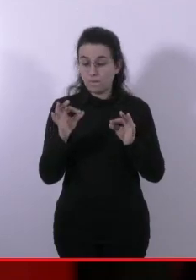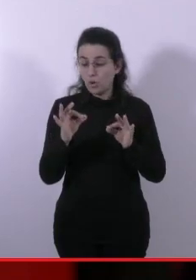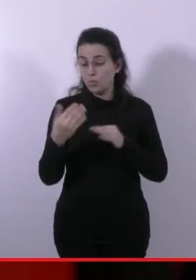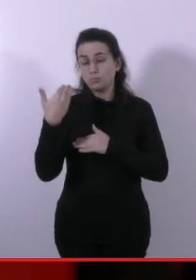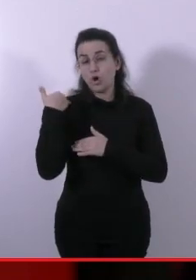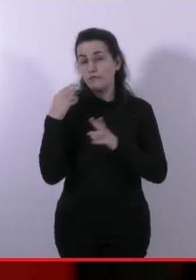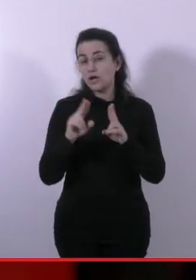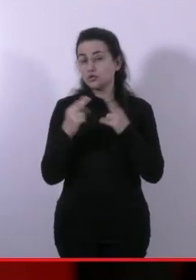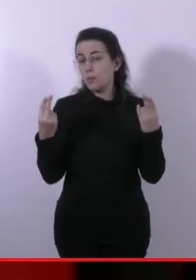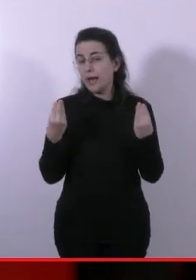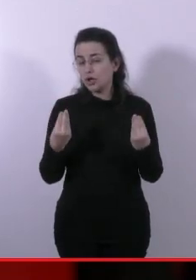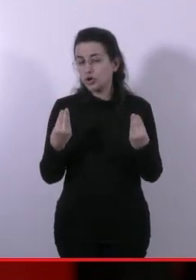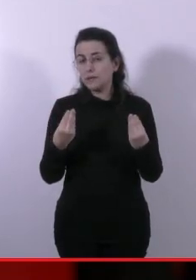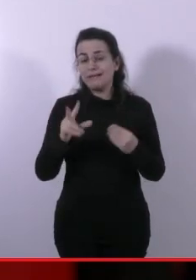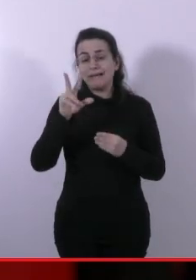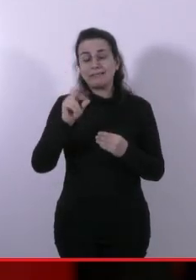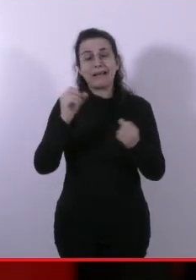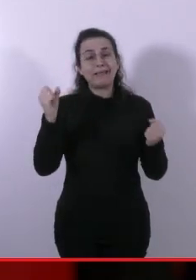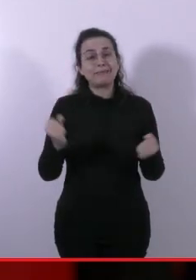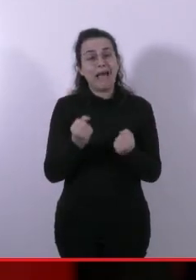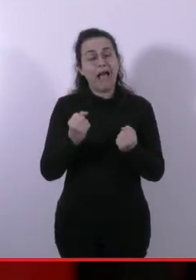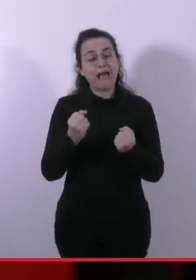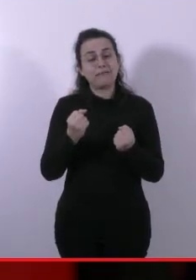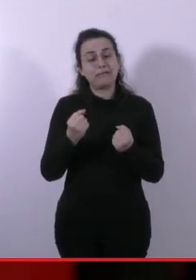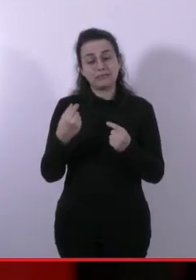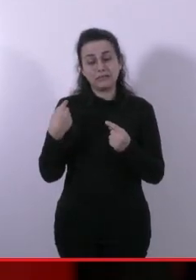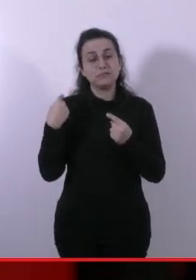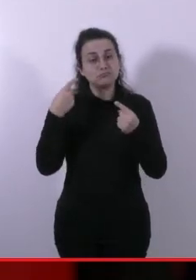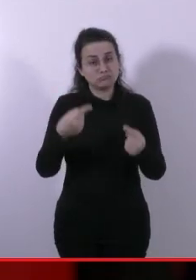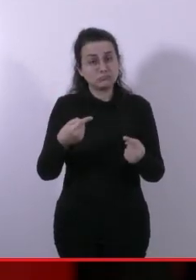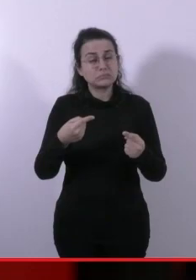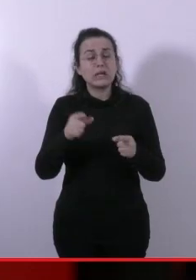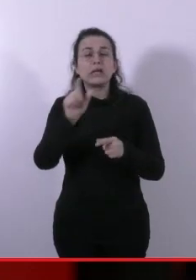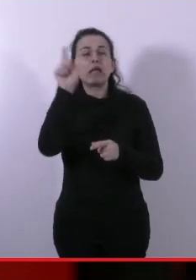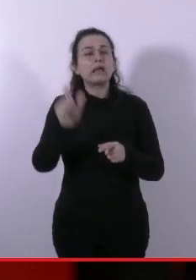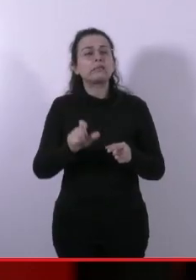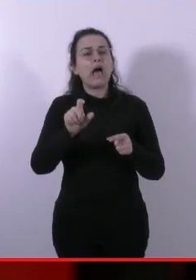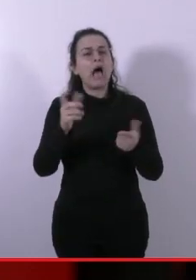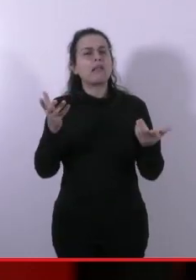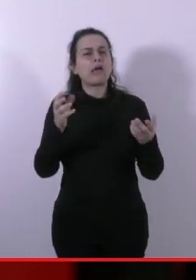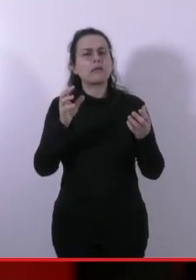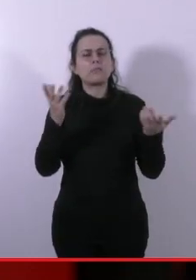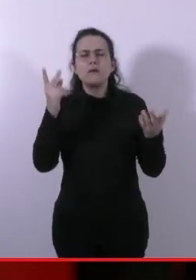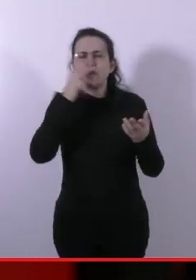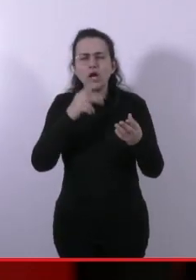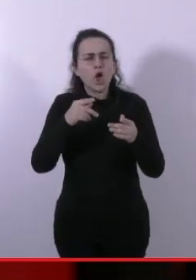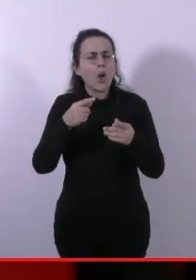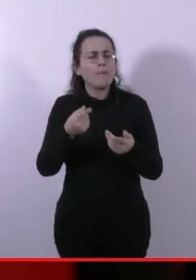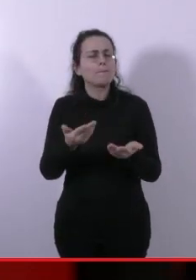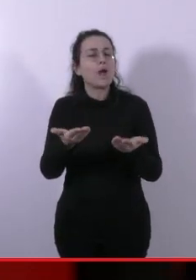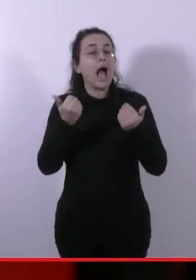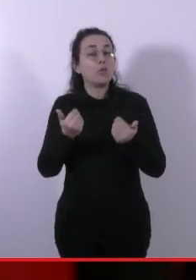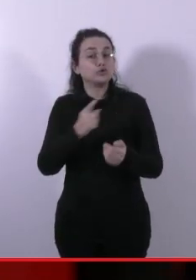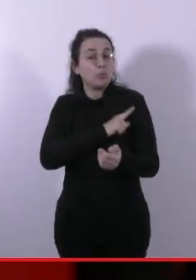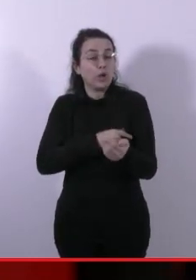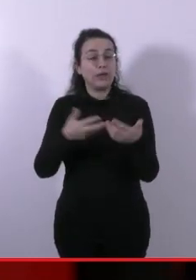fa che è 30 anni che i salari italiani non crescono, perdono potenti d'acquisto rispetto a tutti gli altri paesi d'Europa. Trent'anni fa